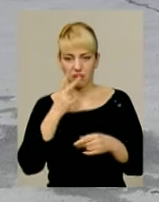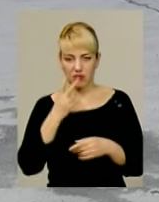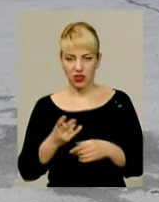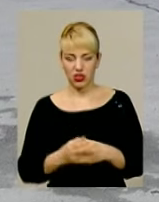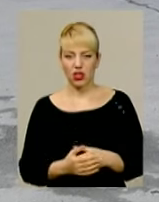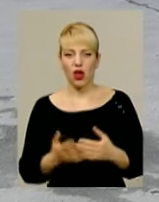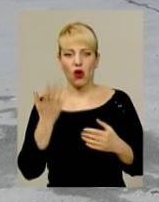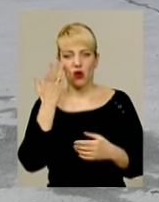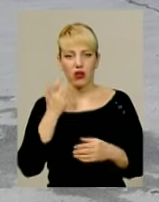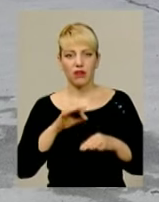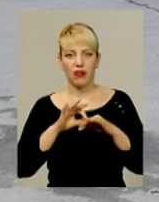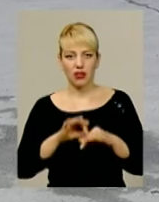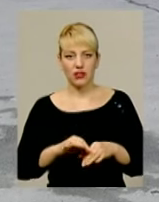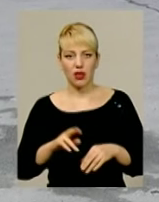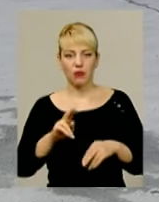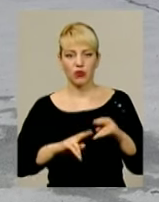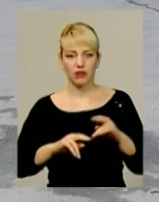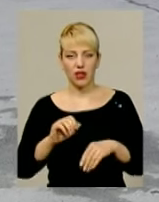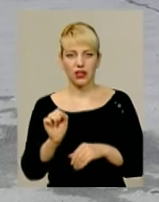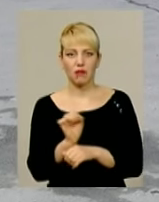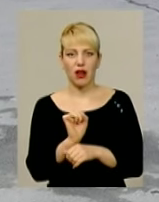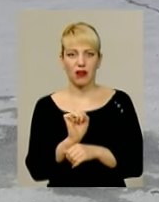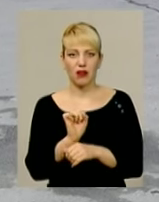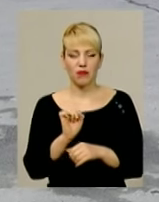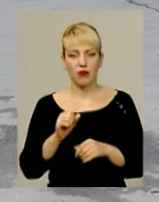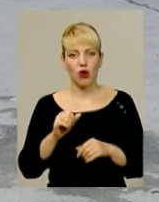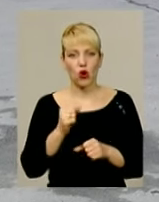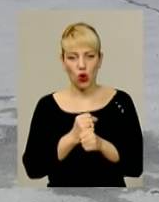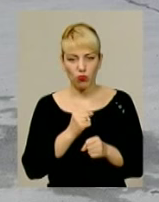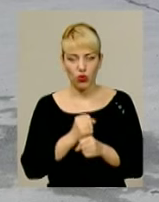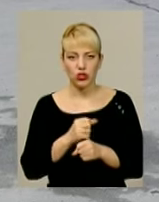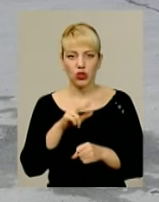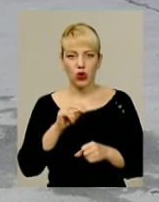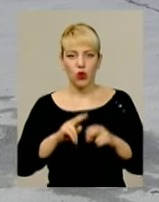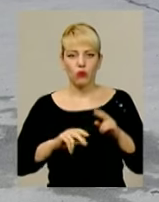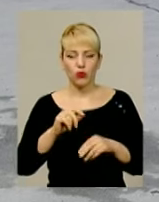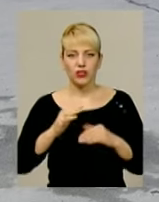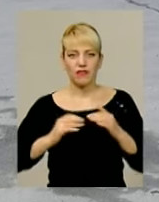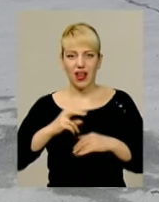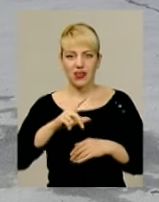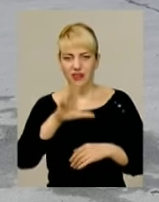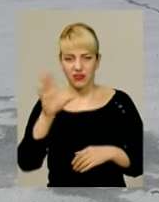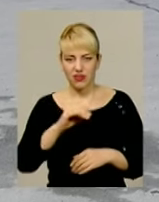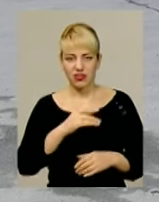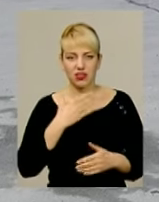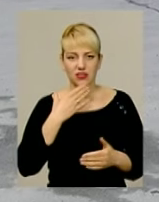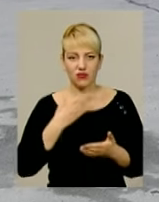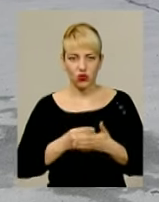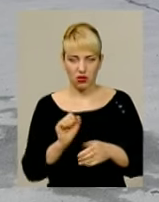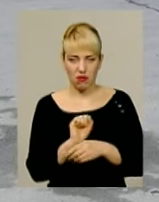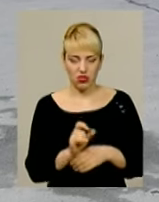велися будівельні роботи, будівельники з даної нового будівництва, всі паркували машини тут.